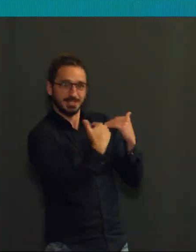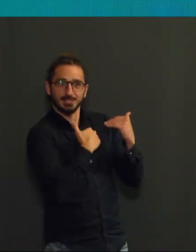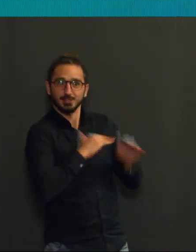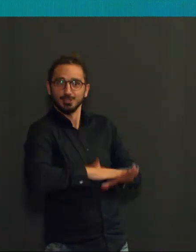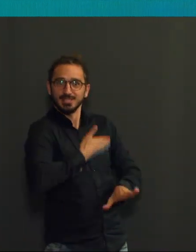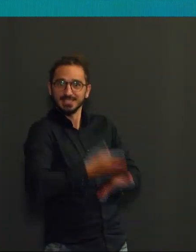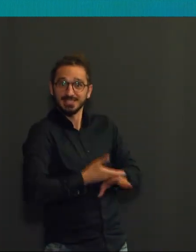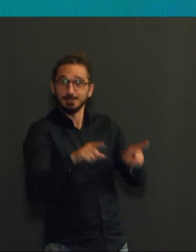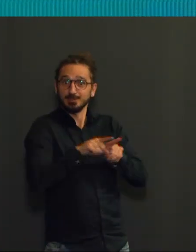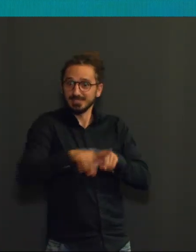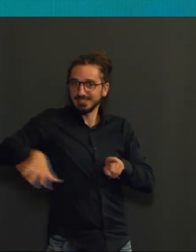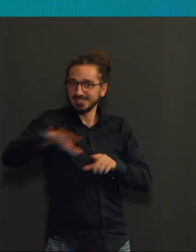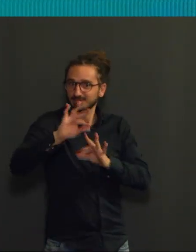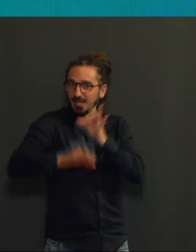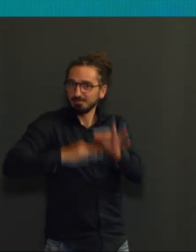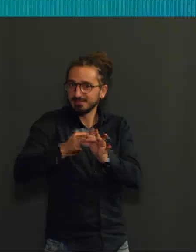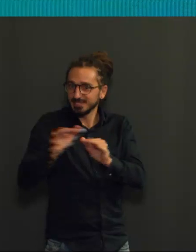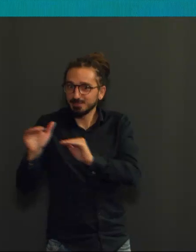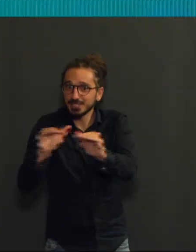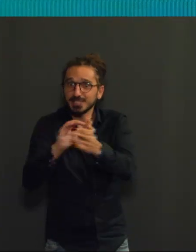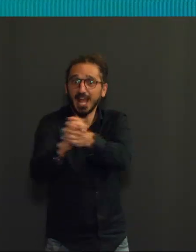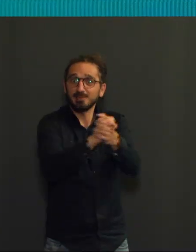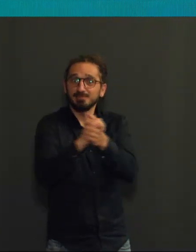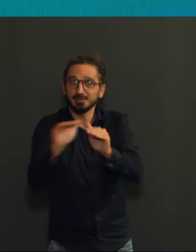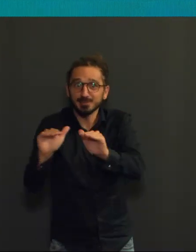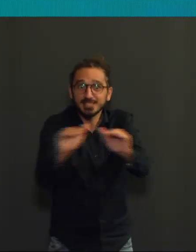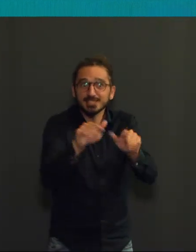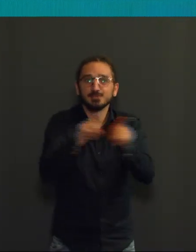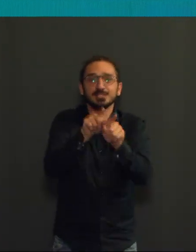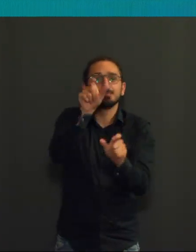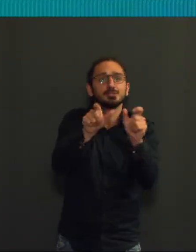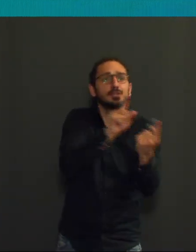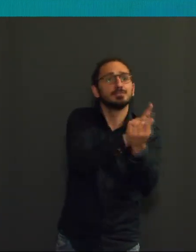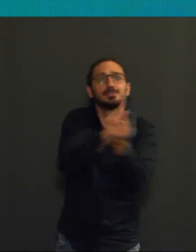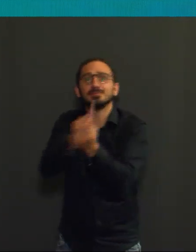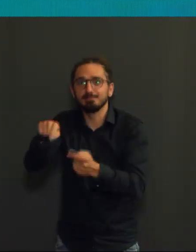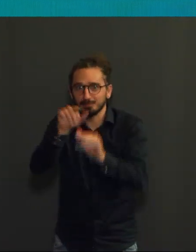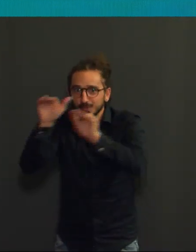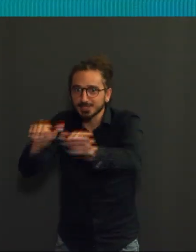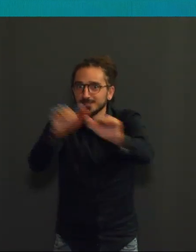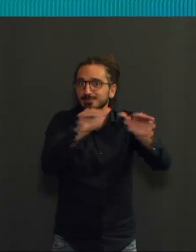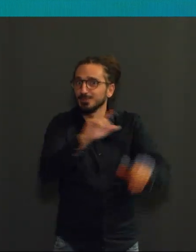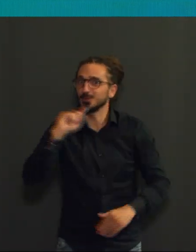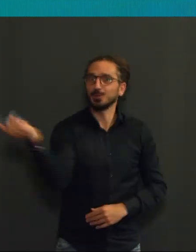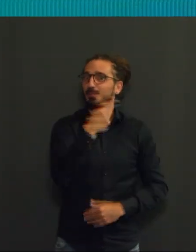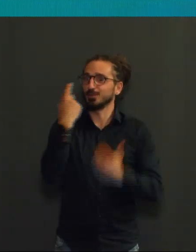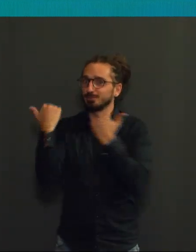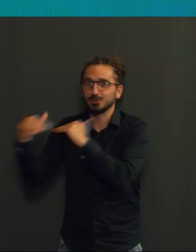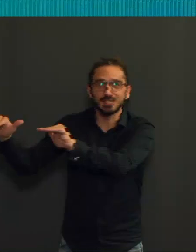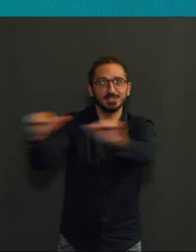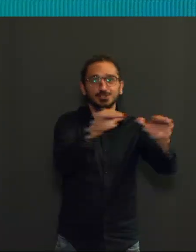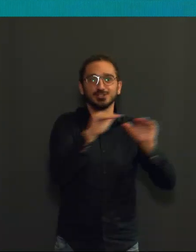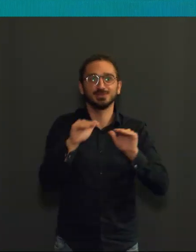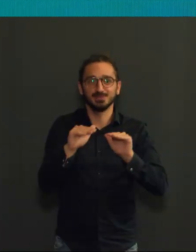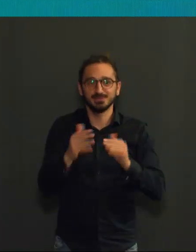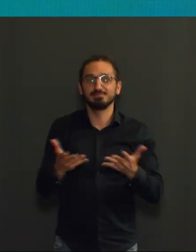et de toute personne avec qui vous êtes en contact. chaque nouvelle vaccination est une pierre